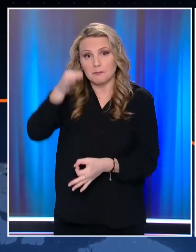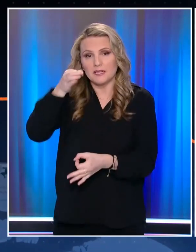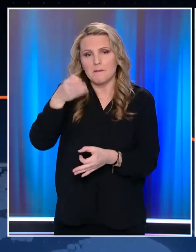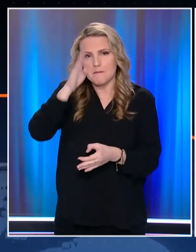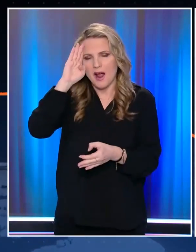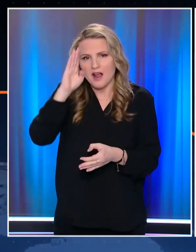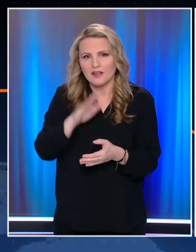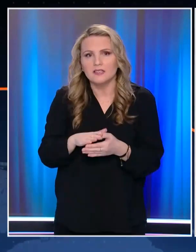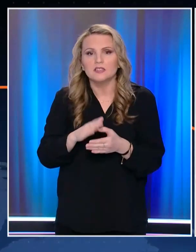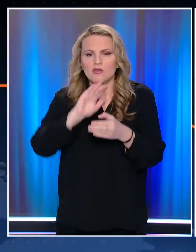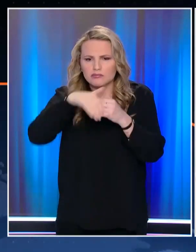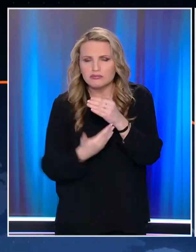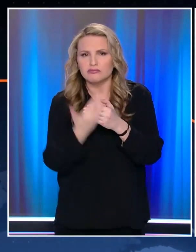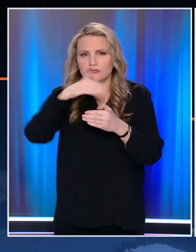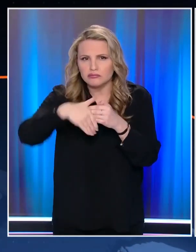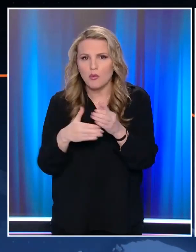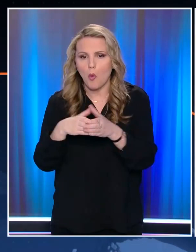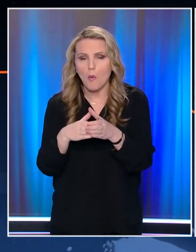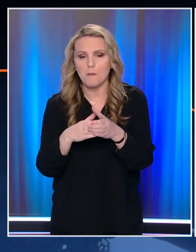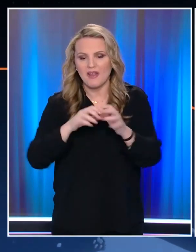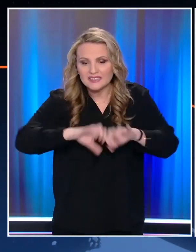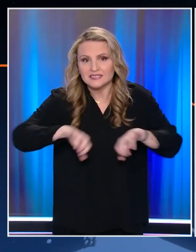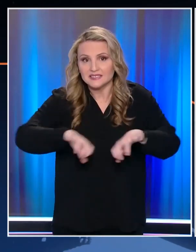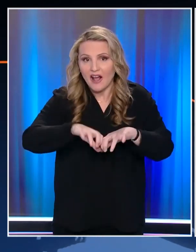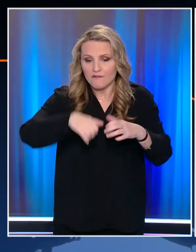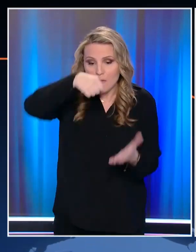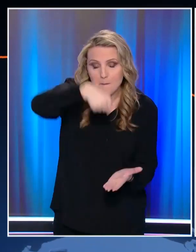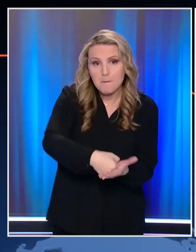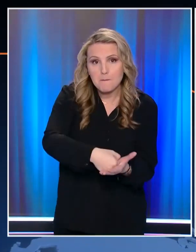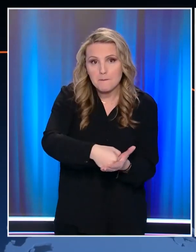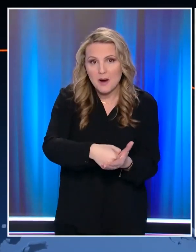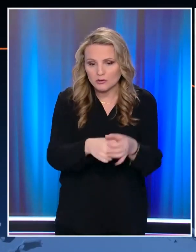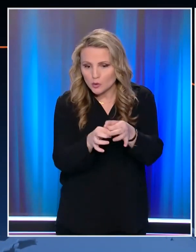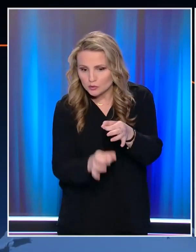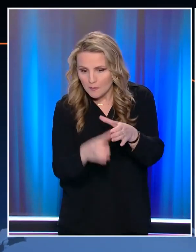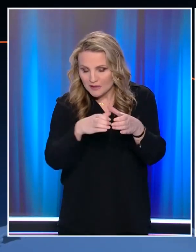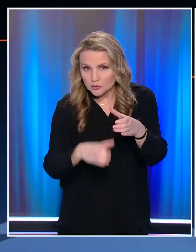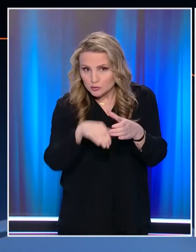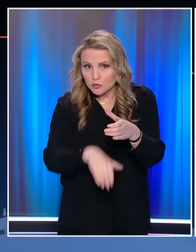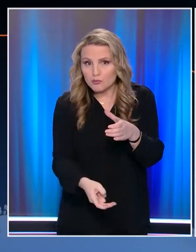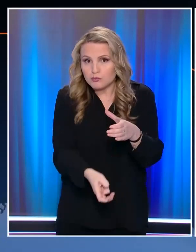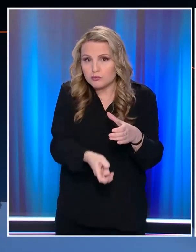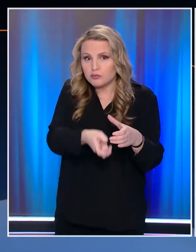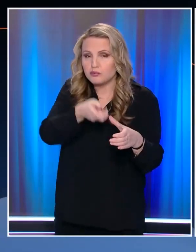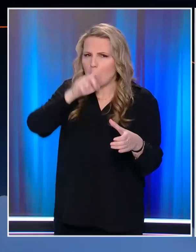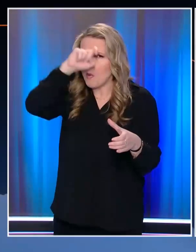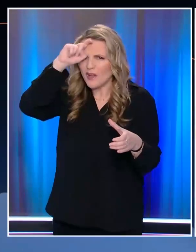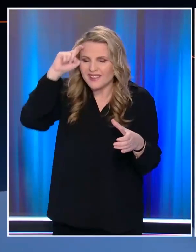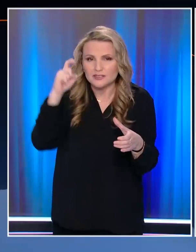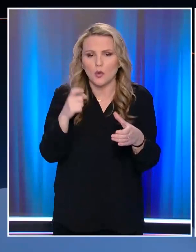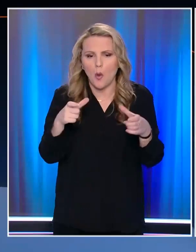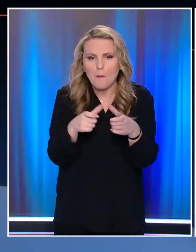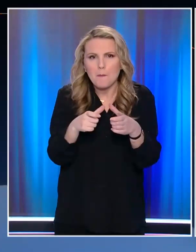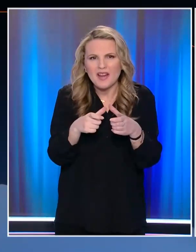με τις αρχές Μέρα και νύχτα τα συνεργεία έσκαβαν μια σύραγγα Για να φτάσουν στον πάτο του πηγαδιού Και να απεγκλωβήσουν το ραγιάν Ήταν μια εξαιρετικά